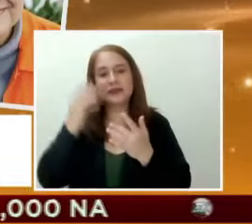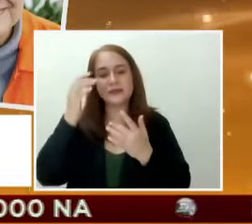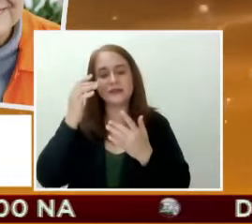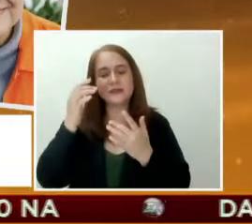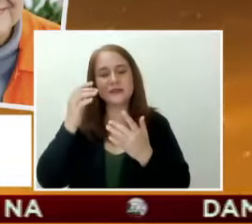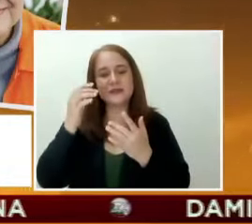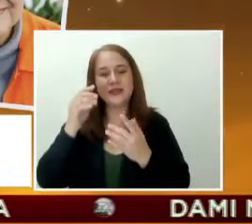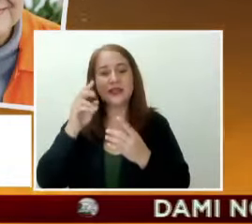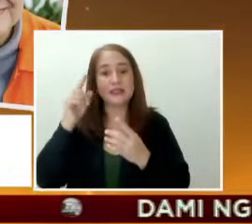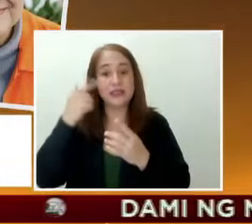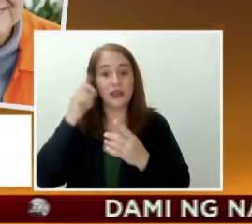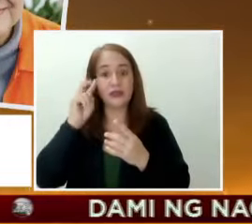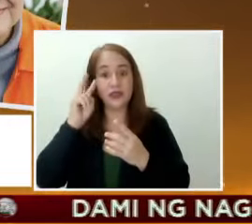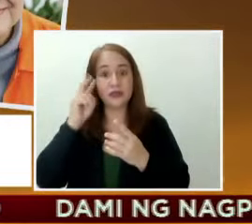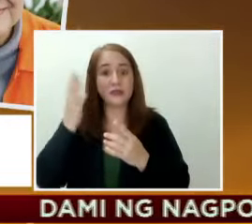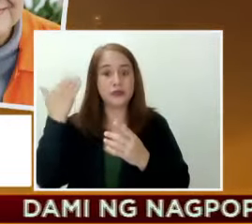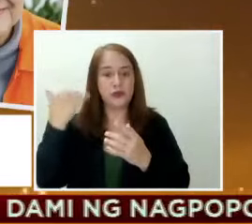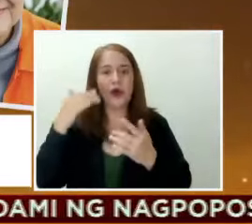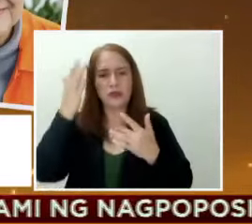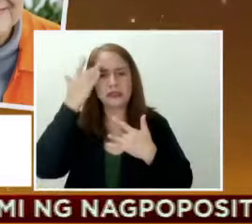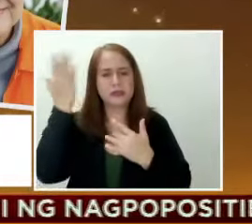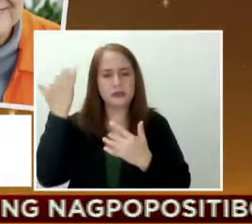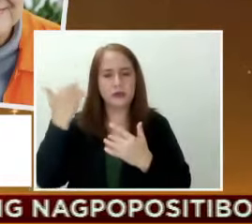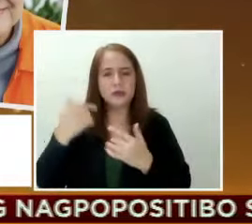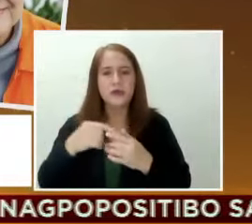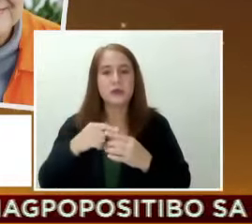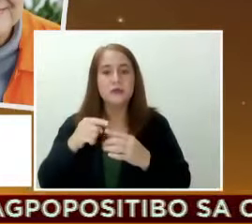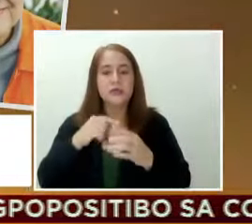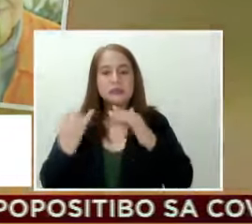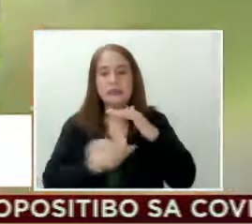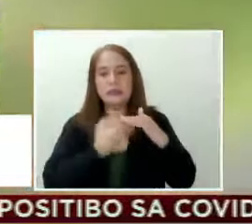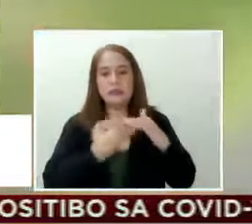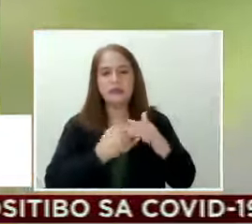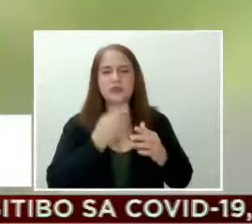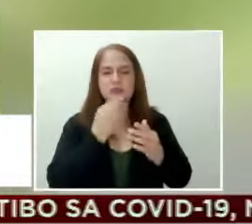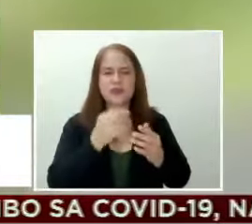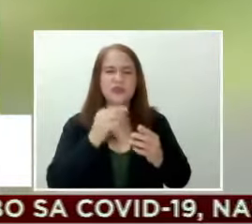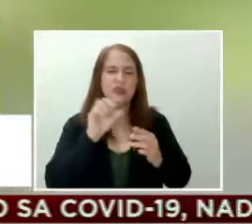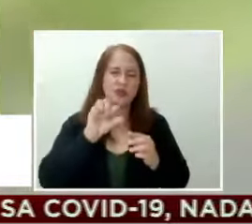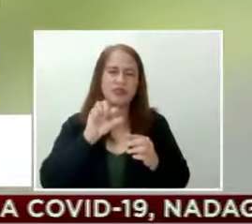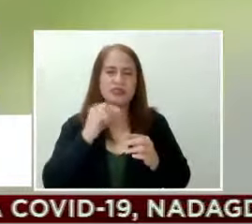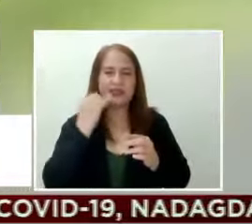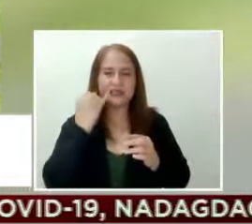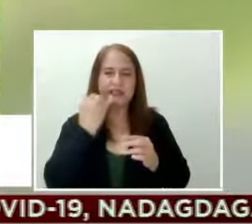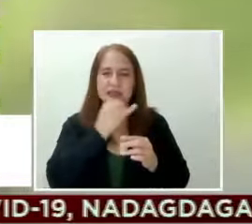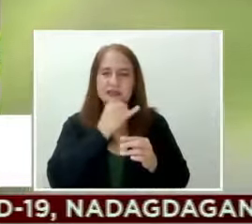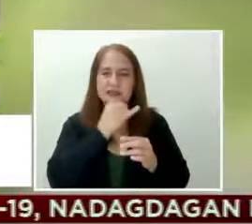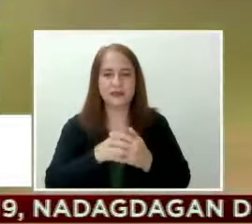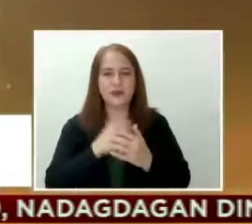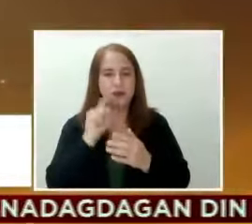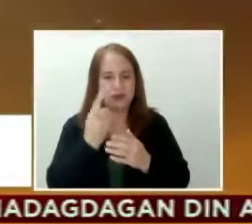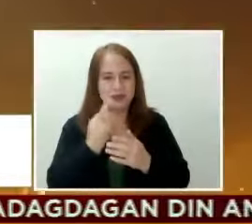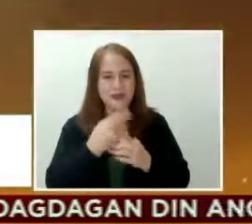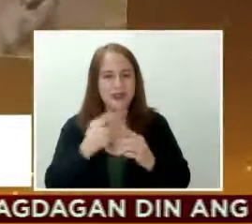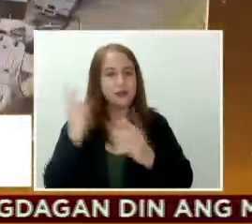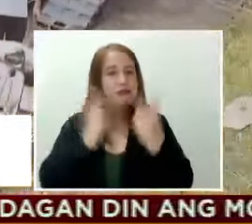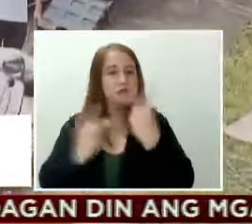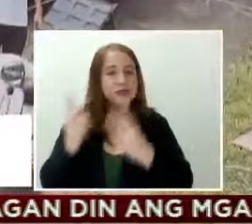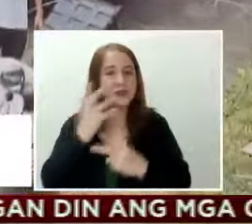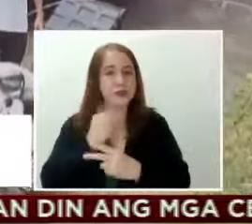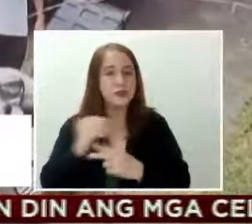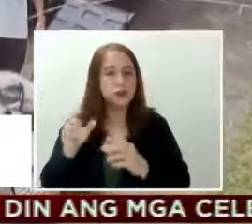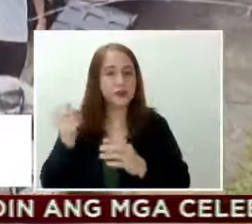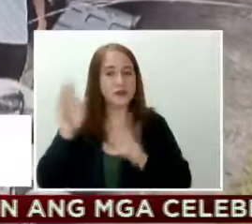agad na nag-isolate si Angeli na dinapuan lang ng mild symptoms. Isa-isang bumisita ang kanilang mga